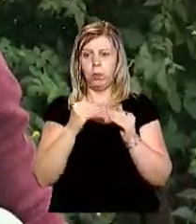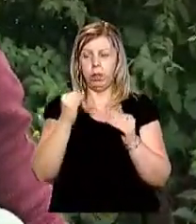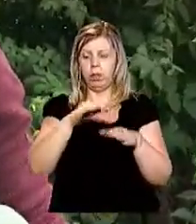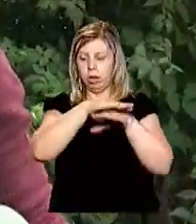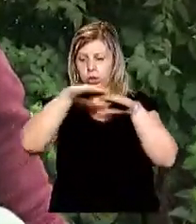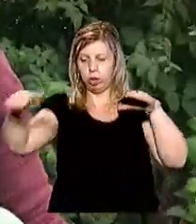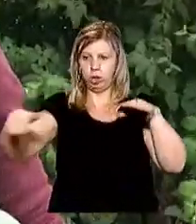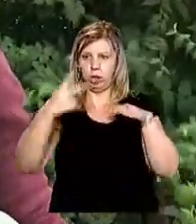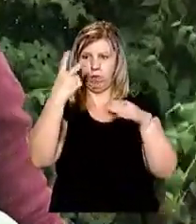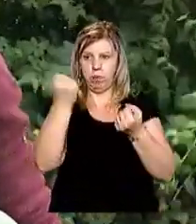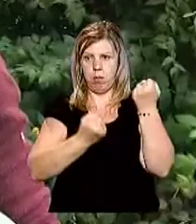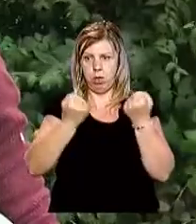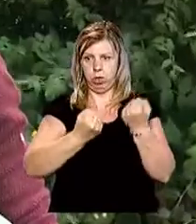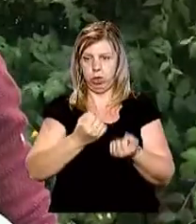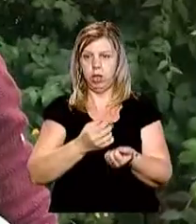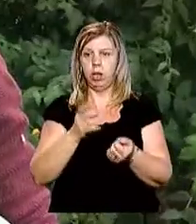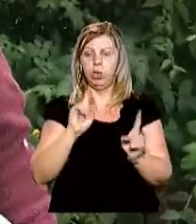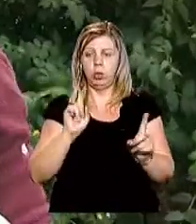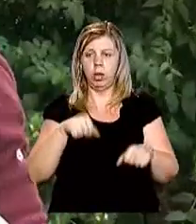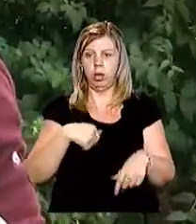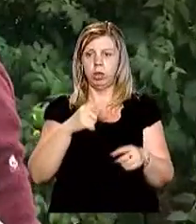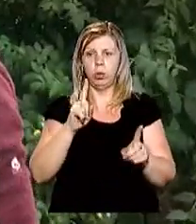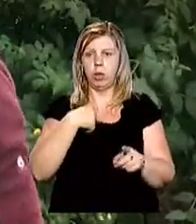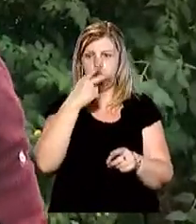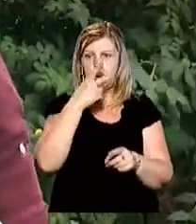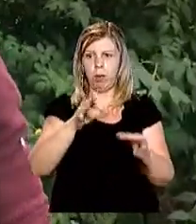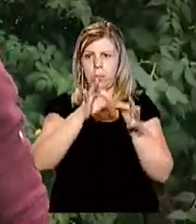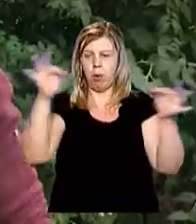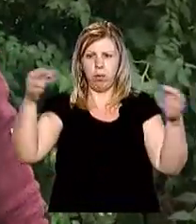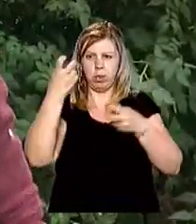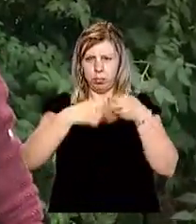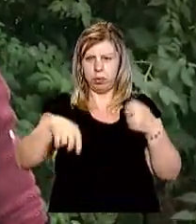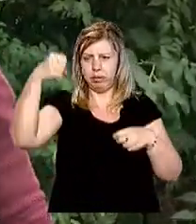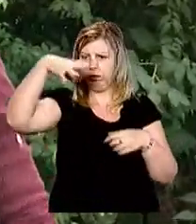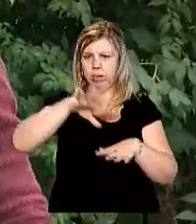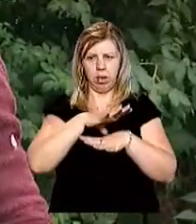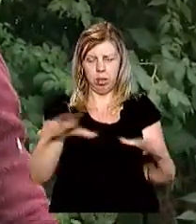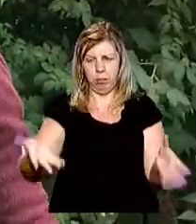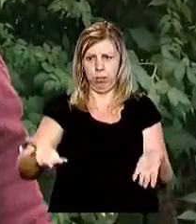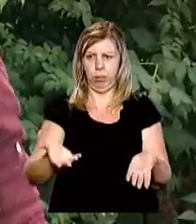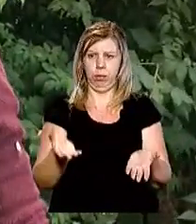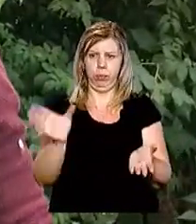криша на двох машинах. цього, що я побачив. Провода порвані, світа не було взагалі.